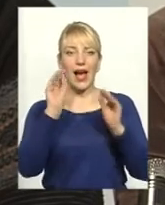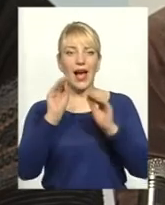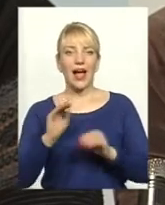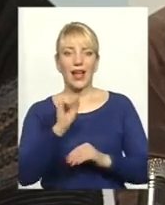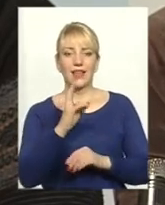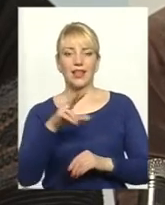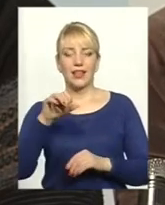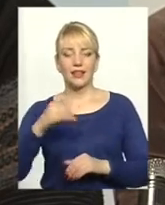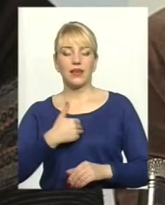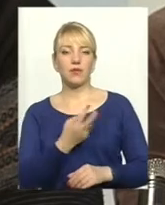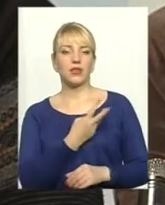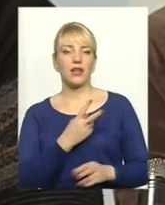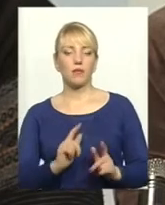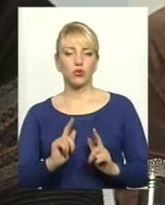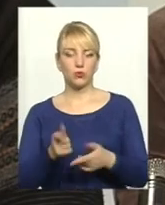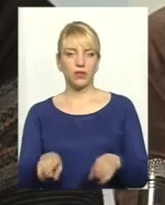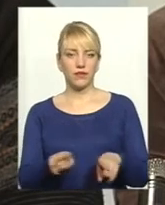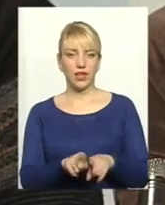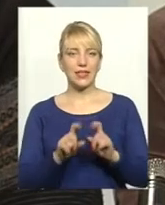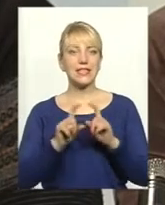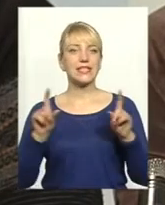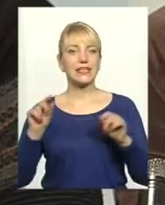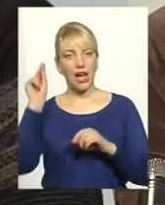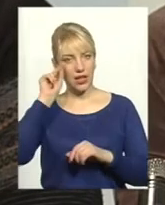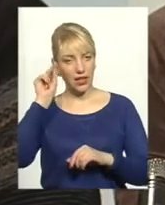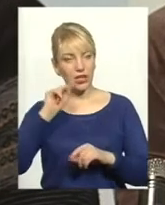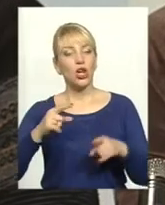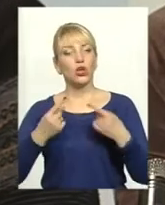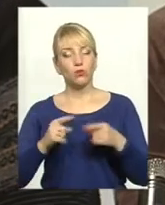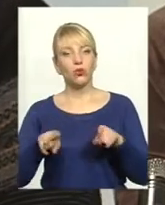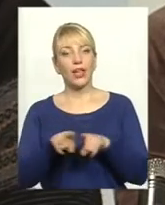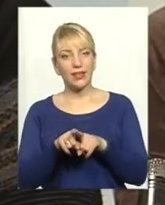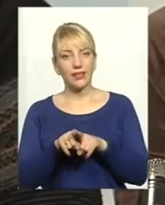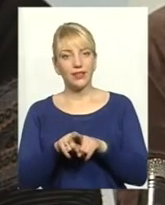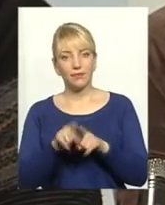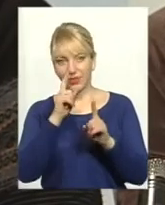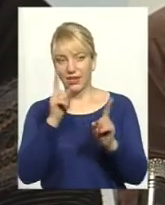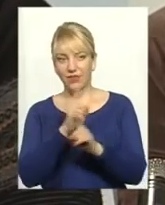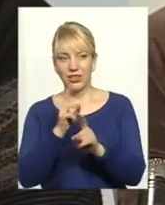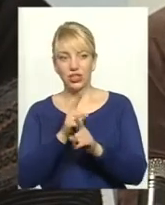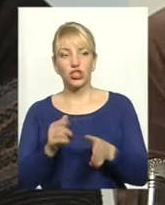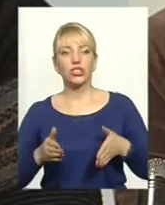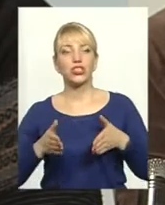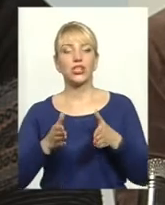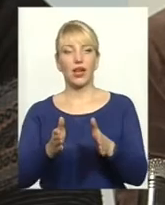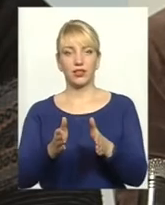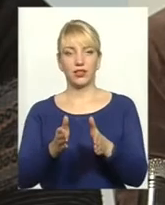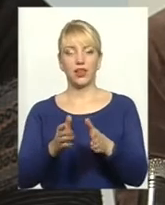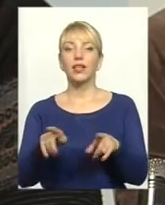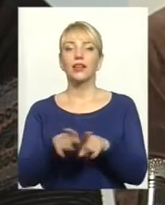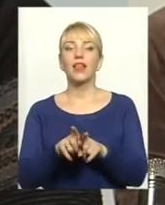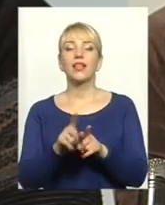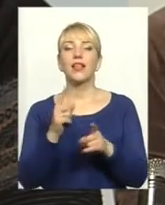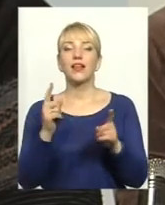бажання поступати в такі заклади. Тому ось це такі невеличкі шляхи, такі невеличкі наші